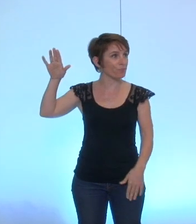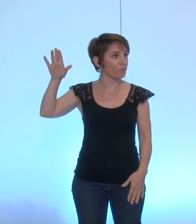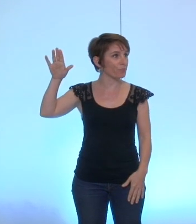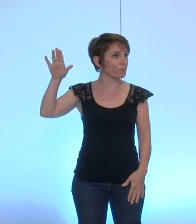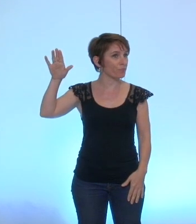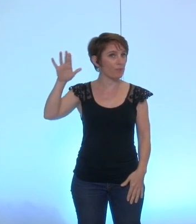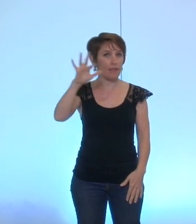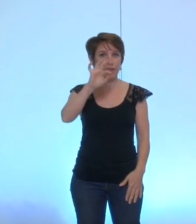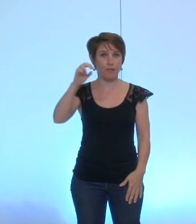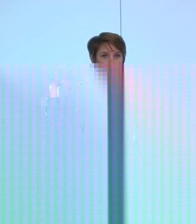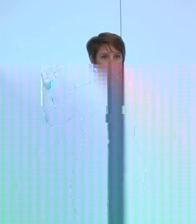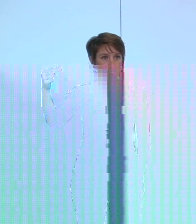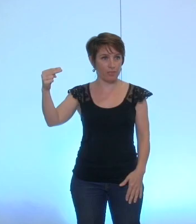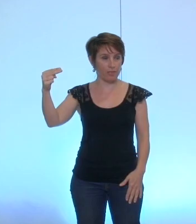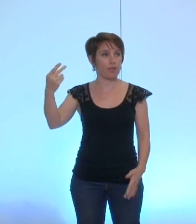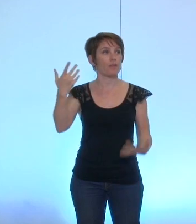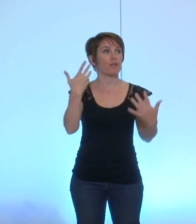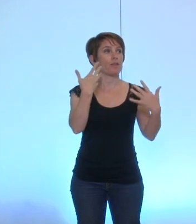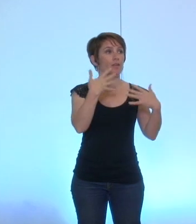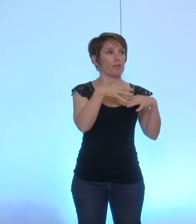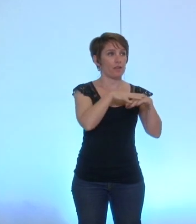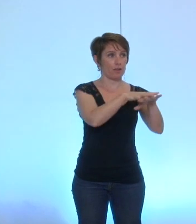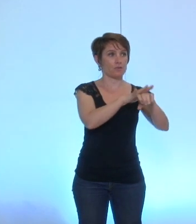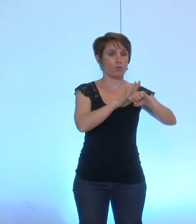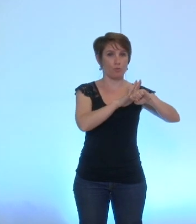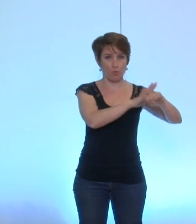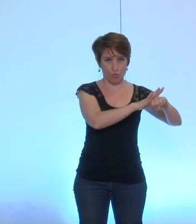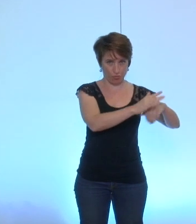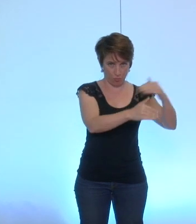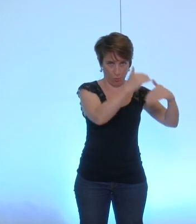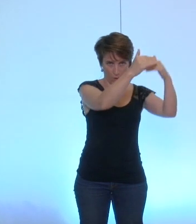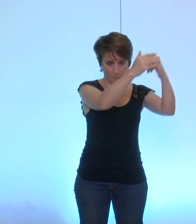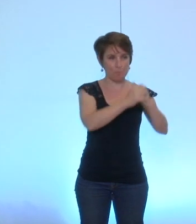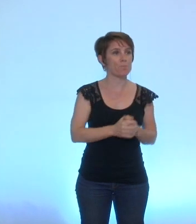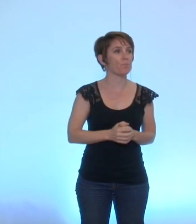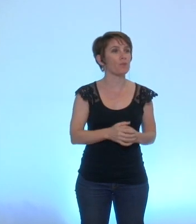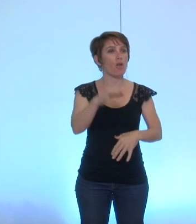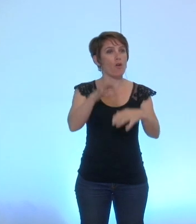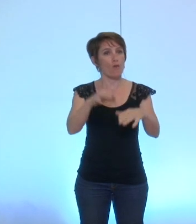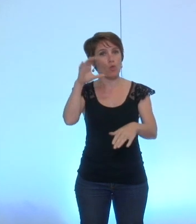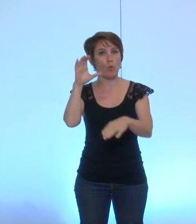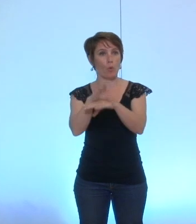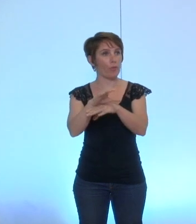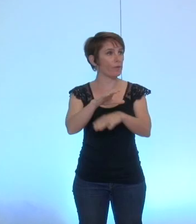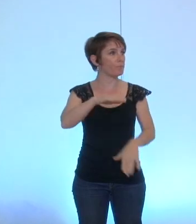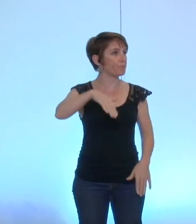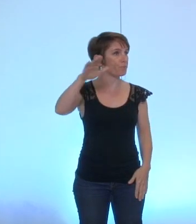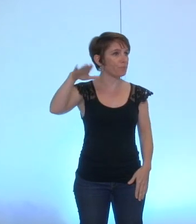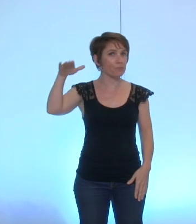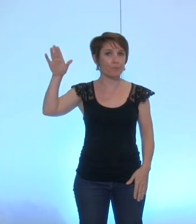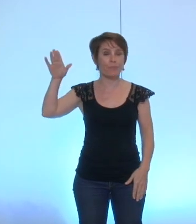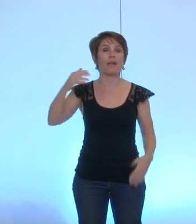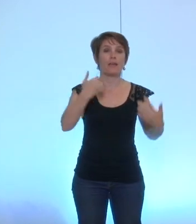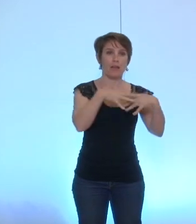le groupe fonds national le rassemblement de gauche et de progrès qui est contre le